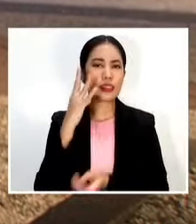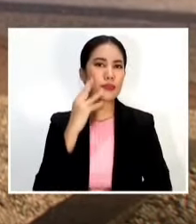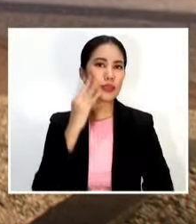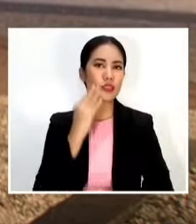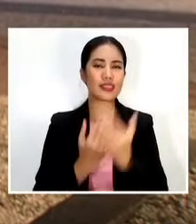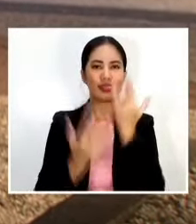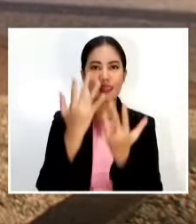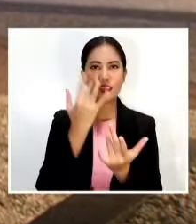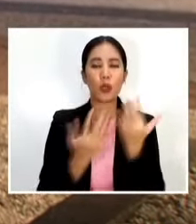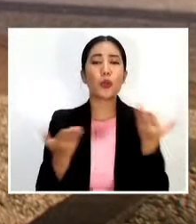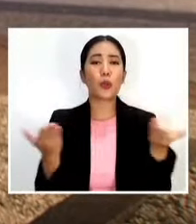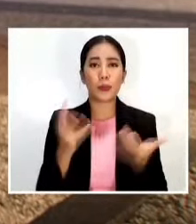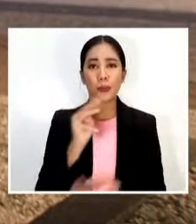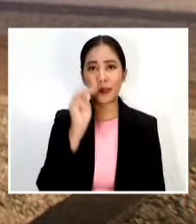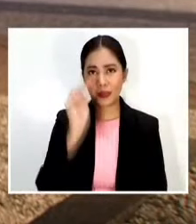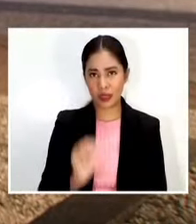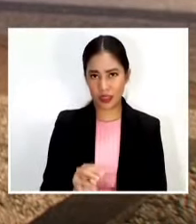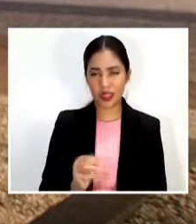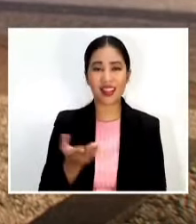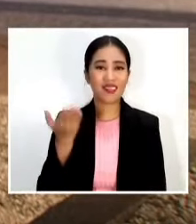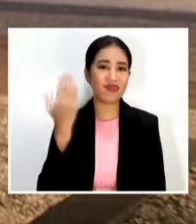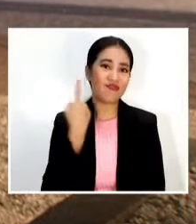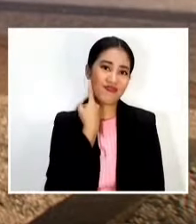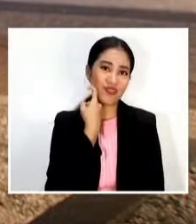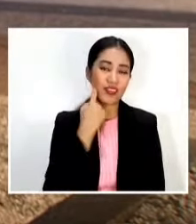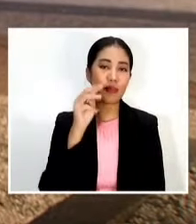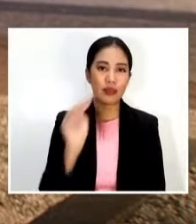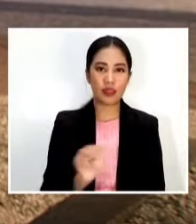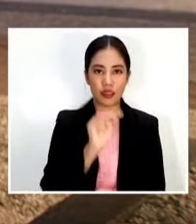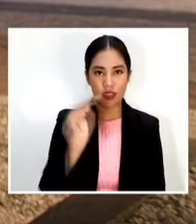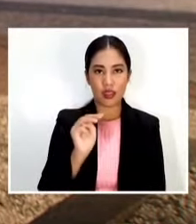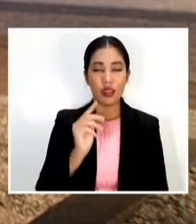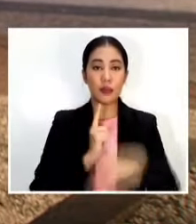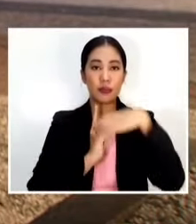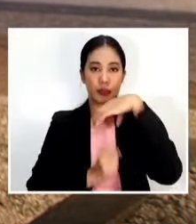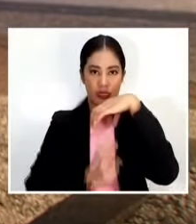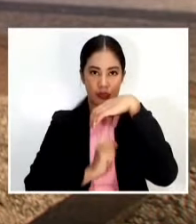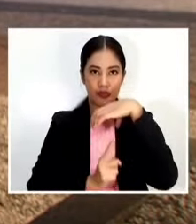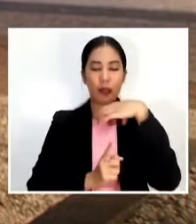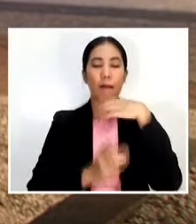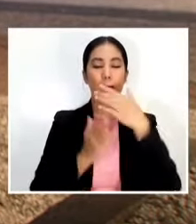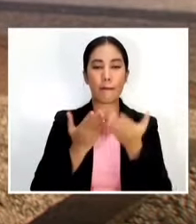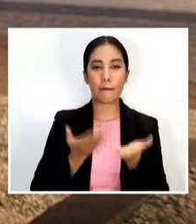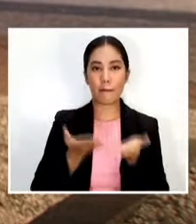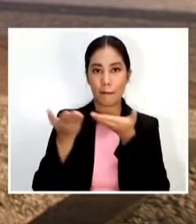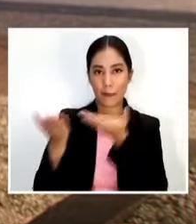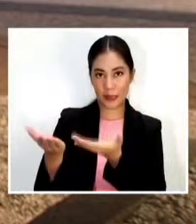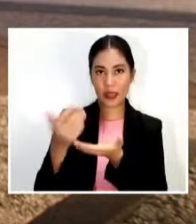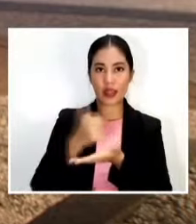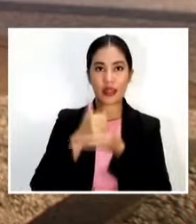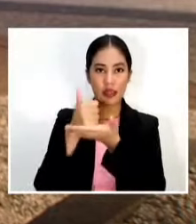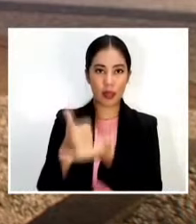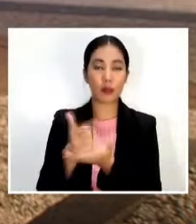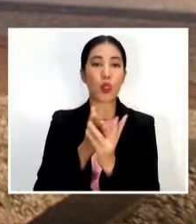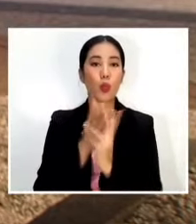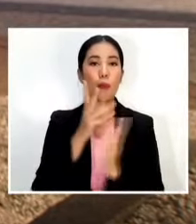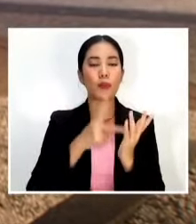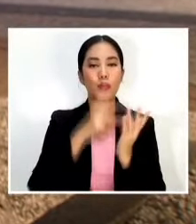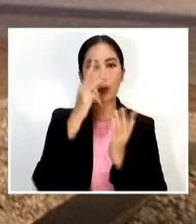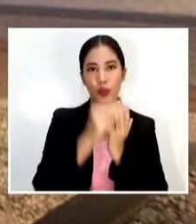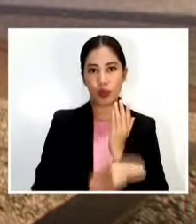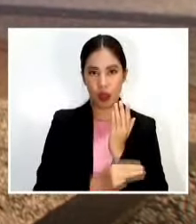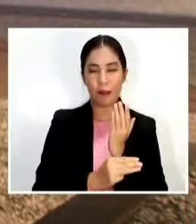dinalahan sila ng tulong ng ABS-CBN sa pamamagitan ng pantawid ng pag-ibig Pilipino para sa